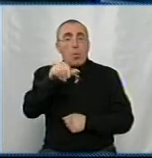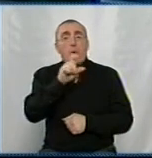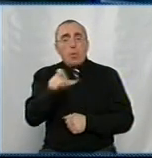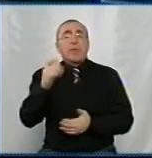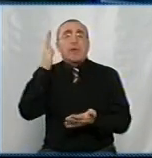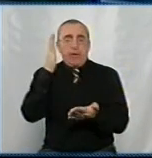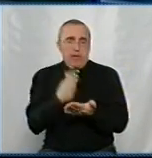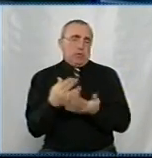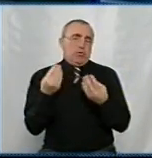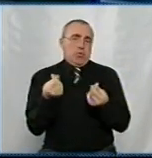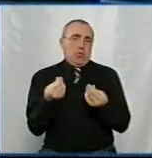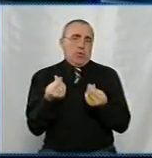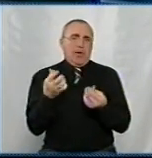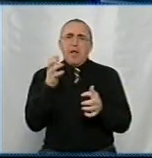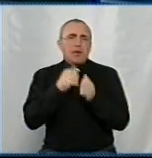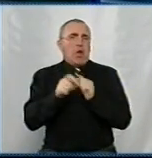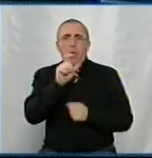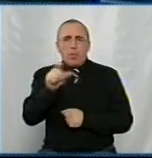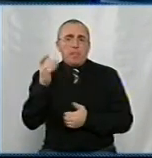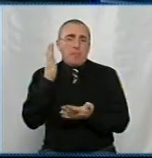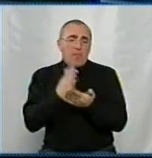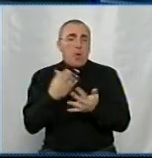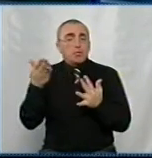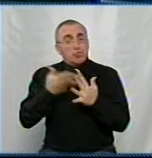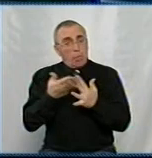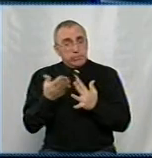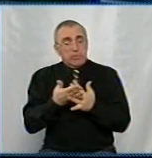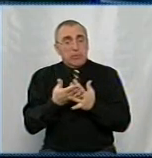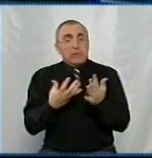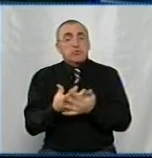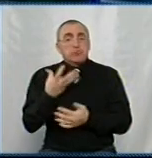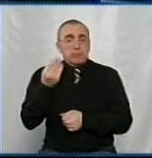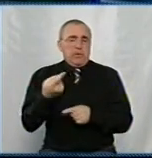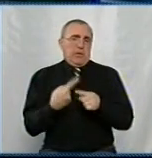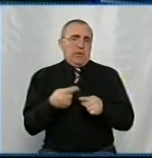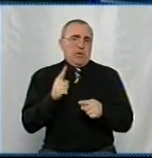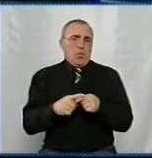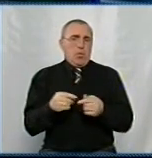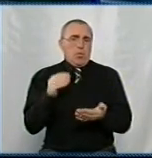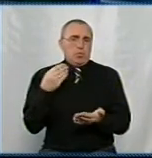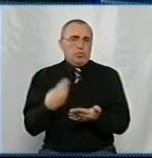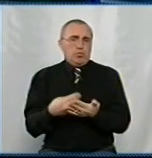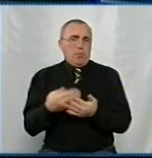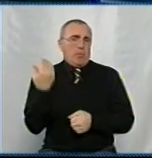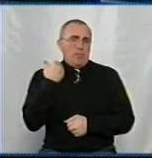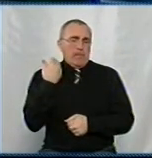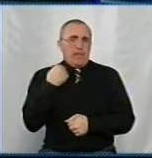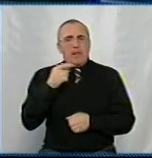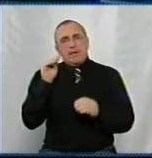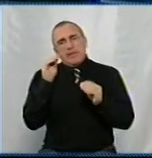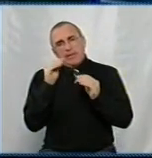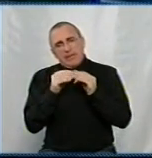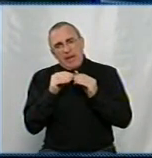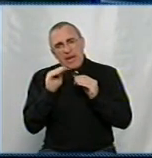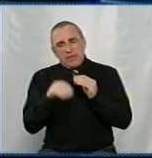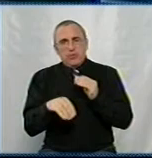є гроші. Не у кожної людини, яка має субсидію, сплотить таку суму заборгованісті, навіть 10, навіть